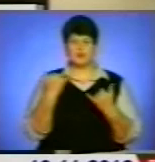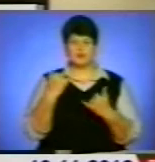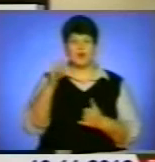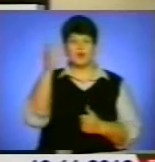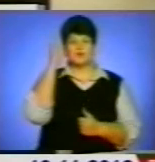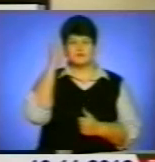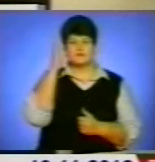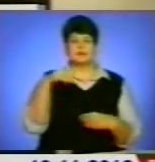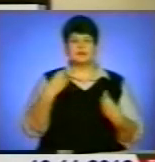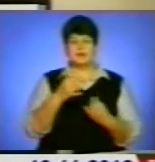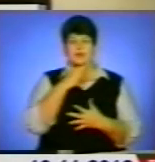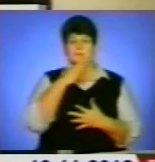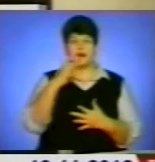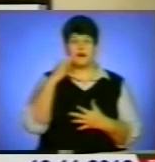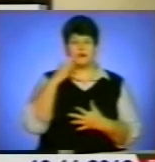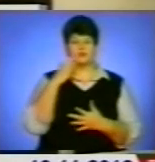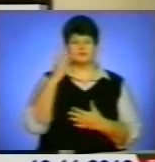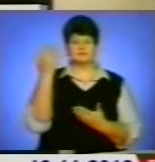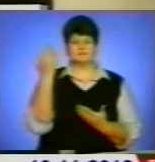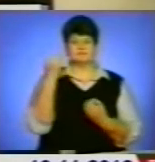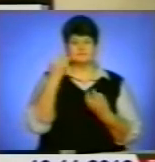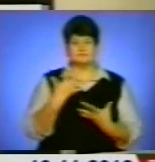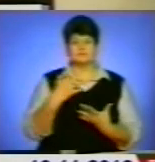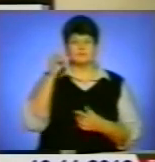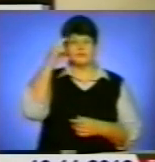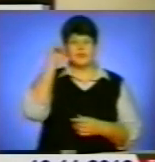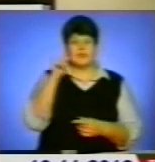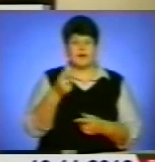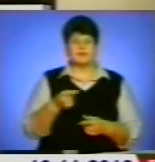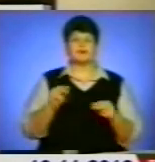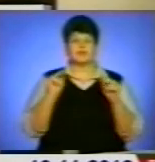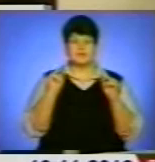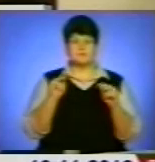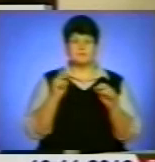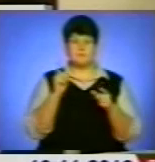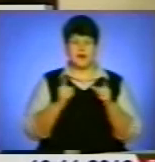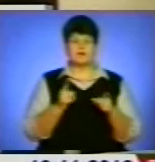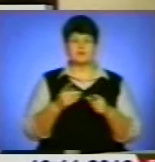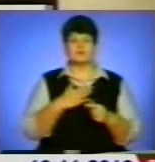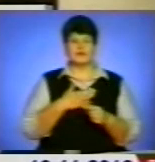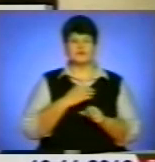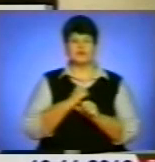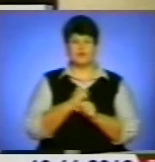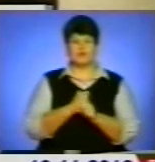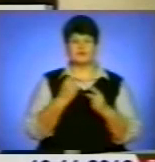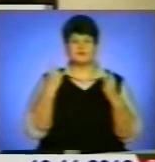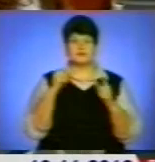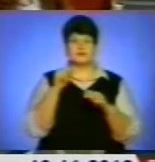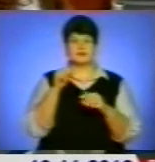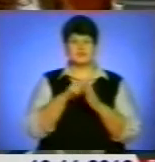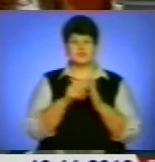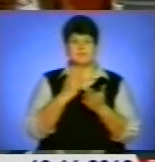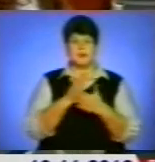дає дуже багато теоретичних знань. Але насправді в нашій роботі надзвичайно велике значення має практика.